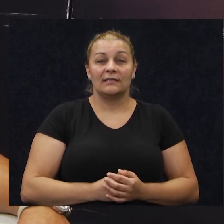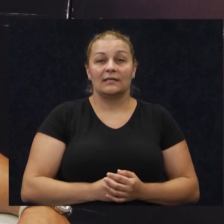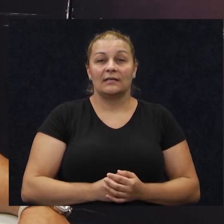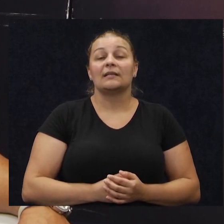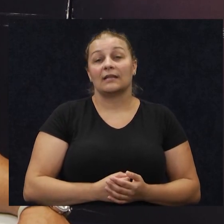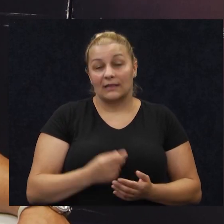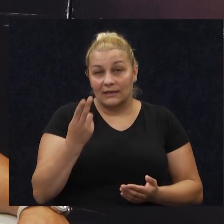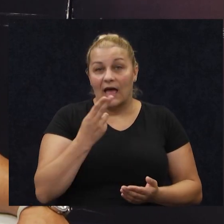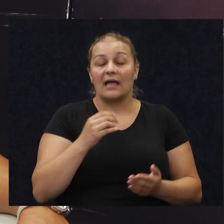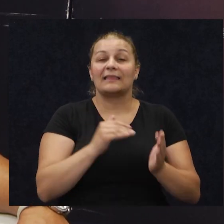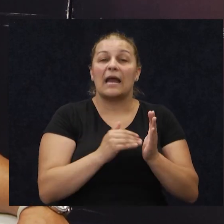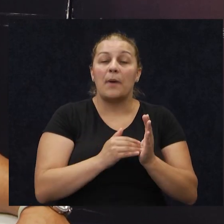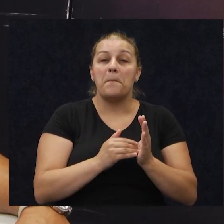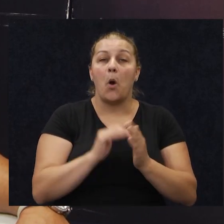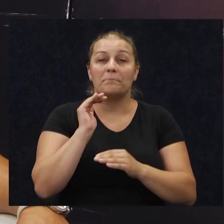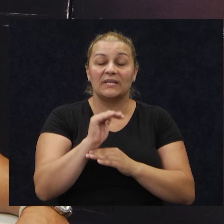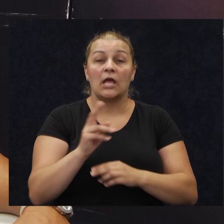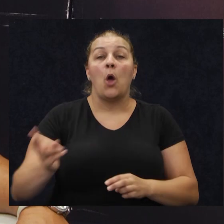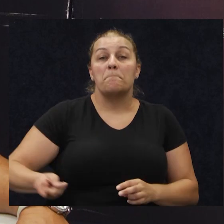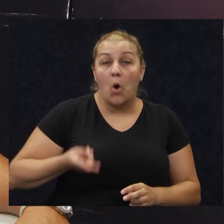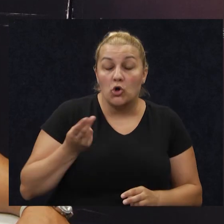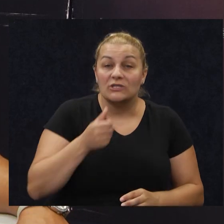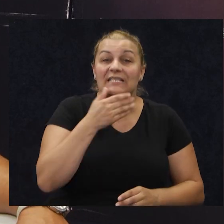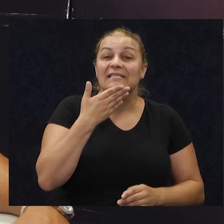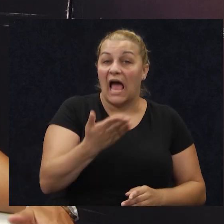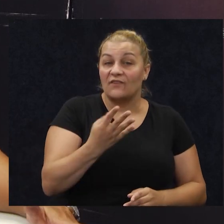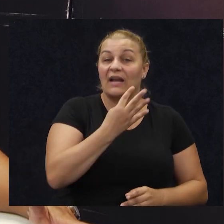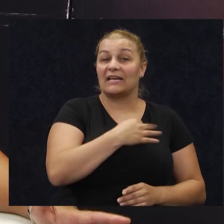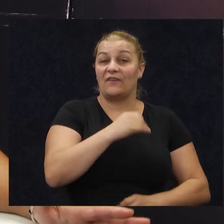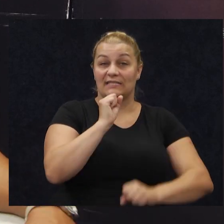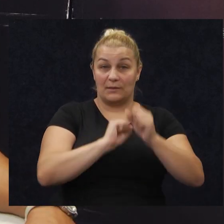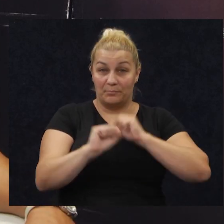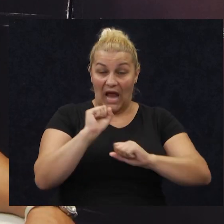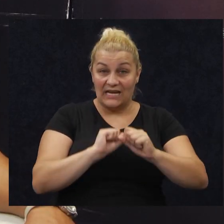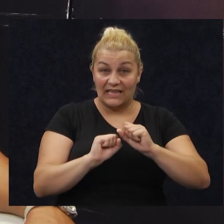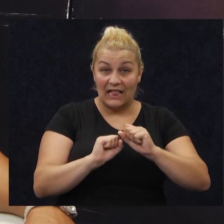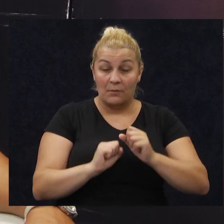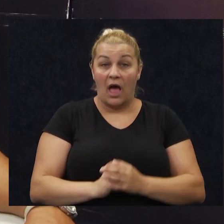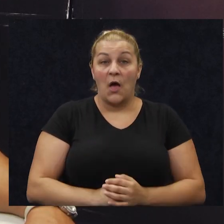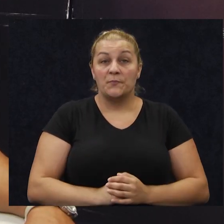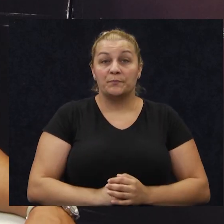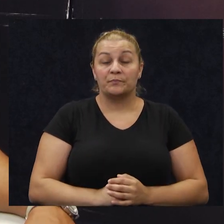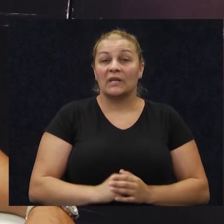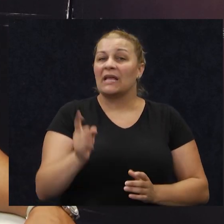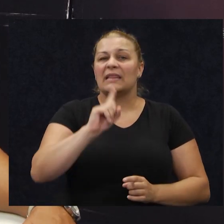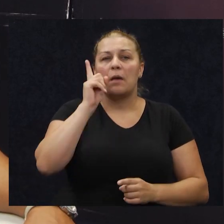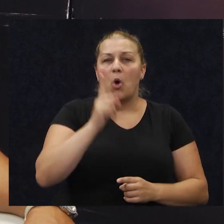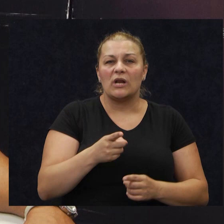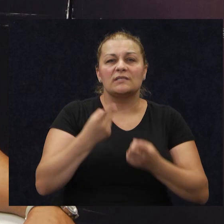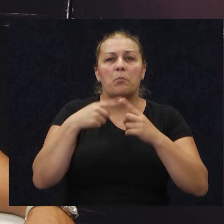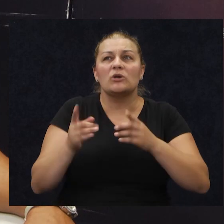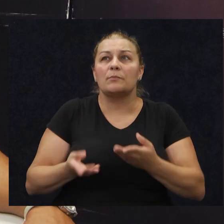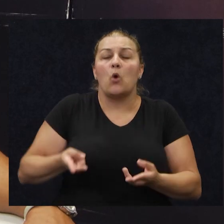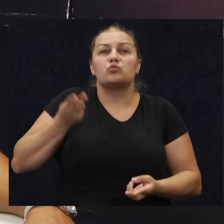Da i da trebamo biti ponosni i zahvalni hrvatskim braniteljima. Ne moraju se posebno